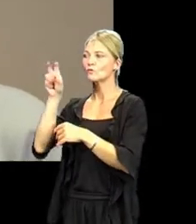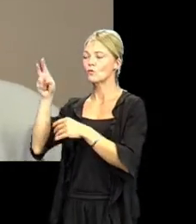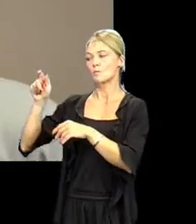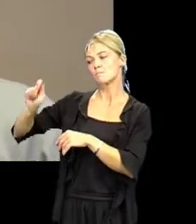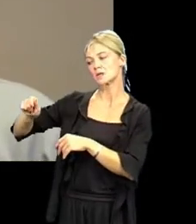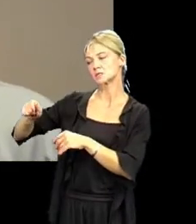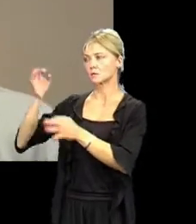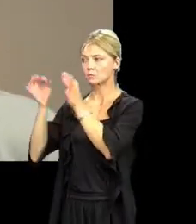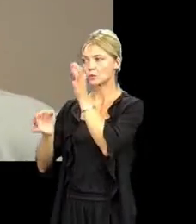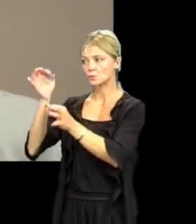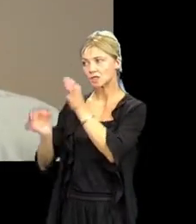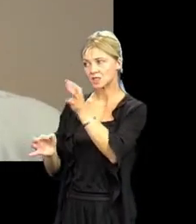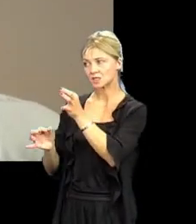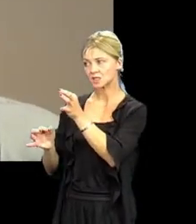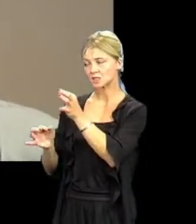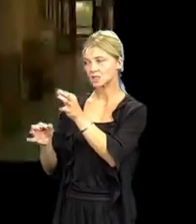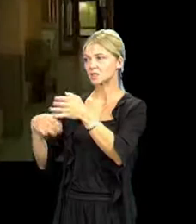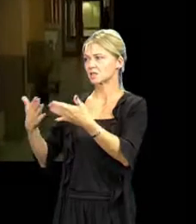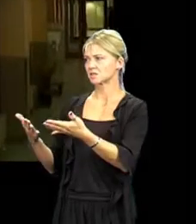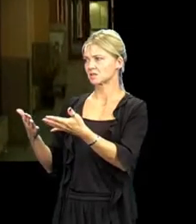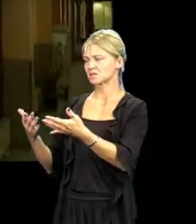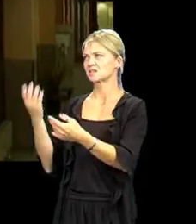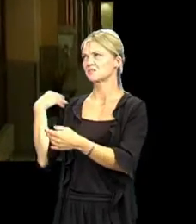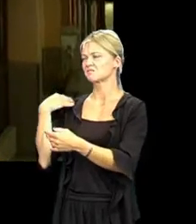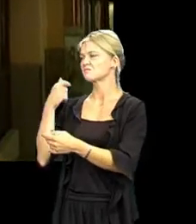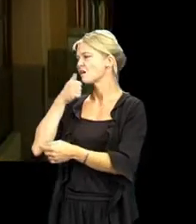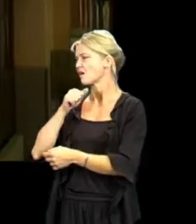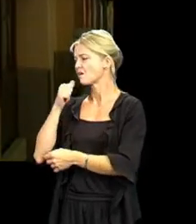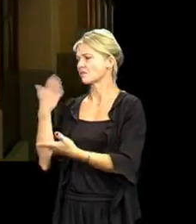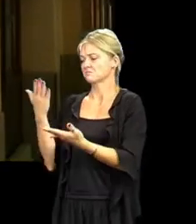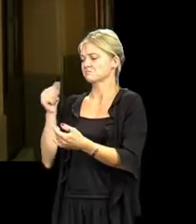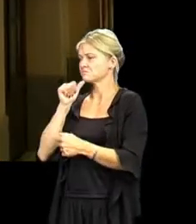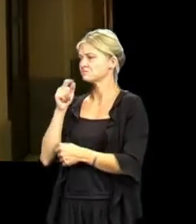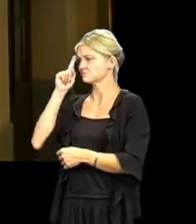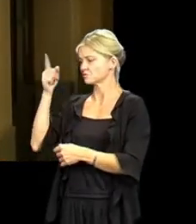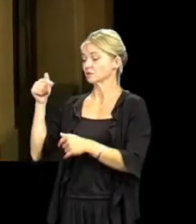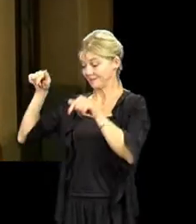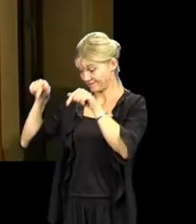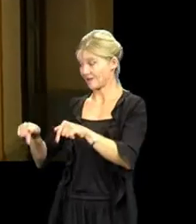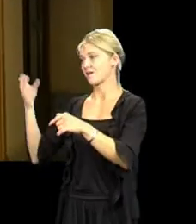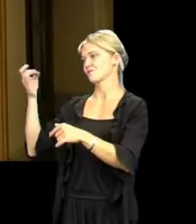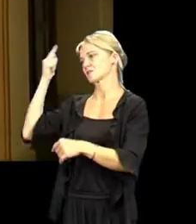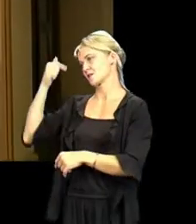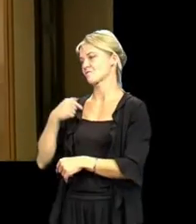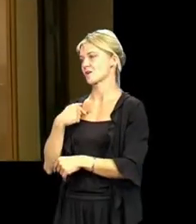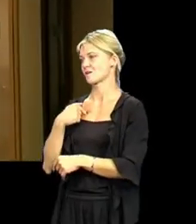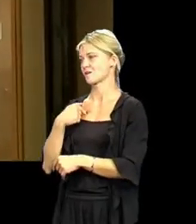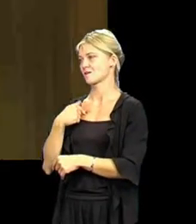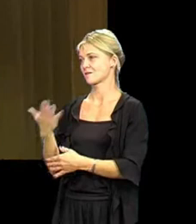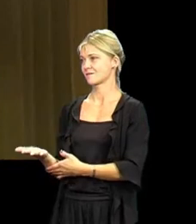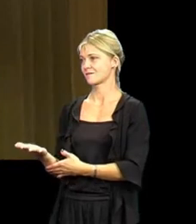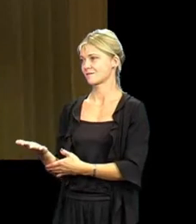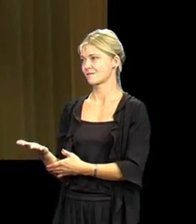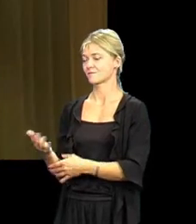Wahre. Und hier ist es das, was ich immer wollte eigentlich. Umfangreiche, bauliche sowie organisatorische Adaptierungen sowie ein hoher